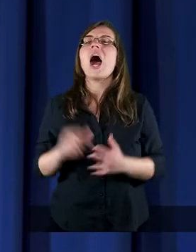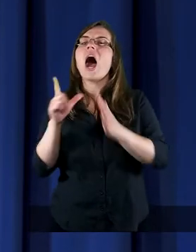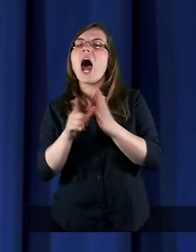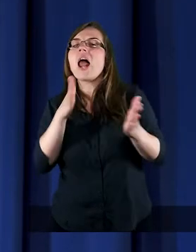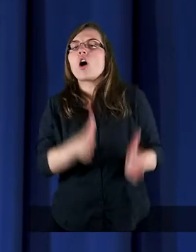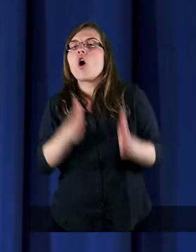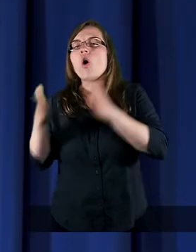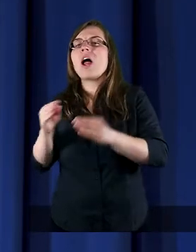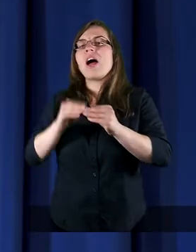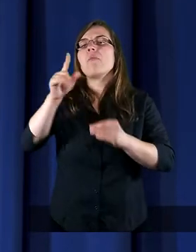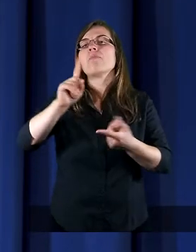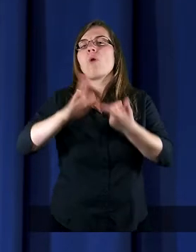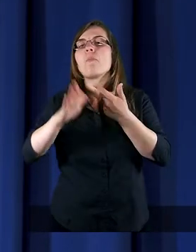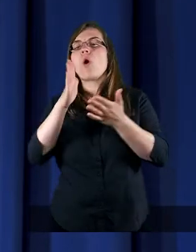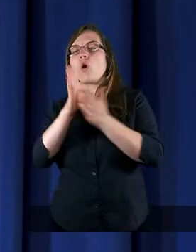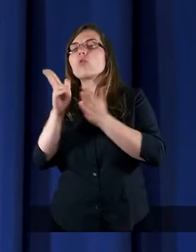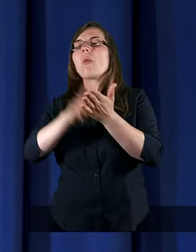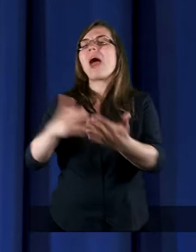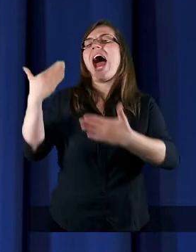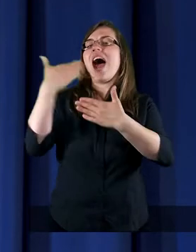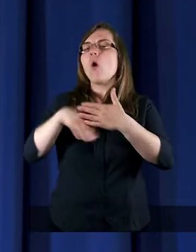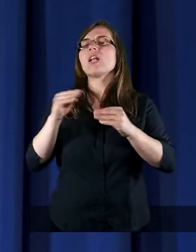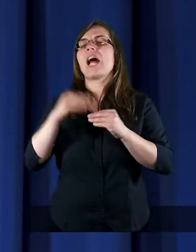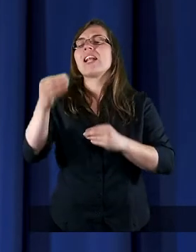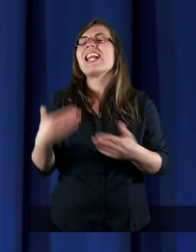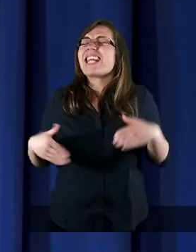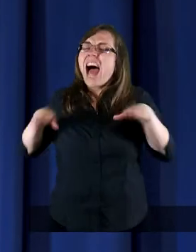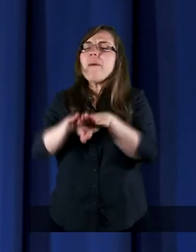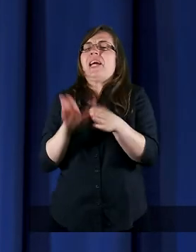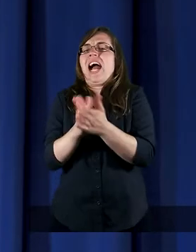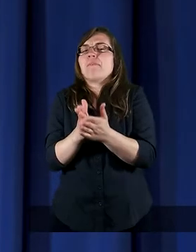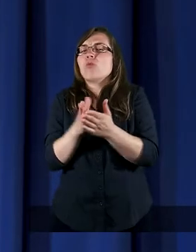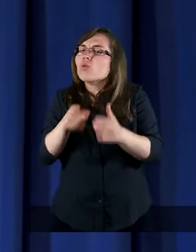kolejny etap. Po prostu na ostatni etap. Zamykamy sprawę.